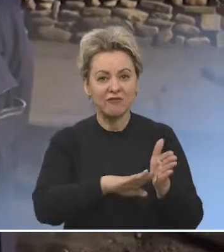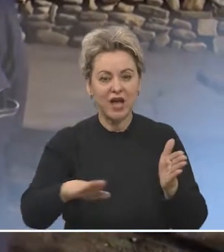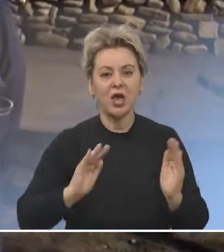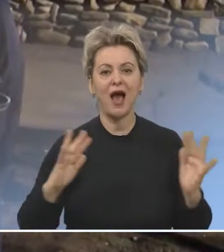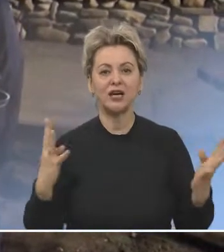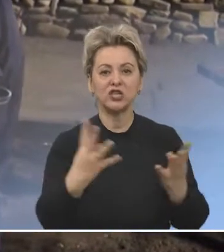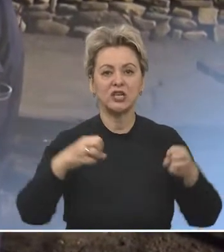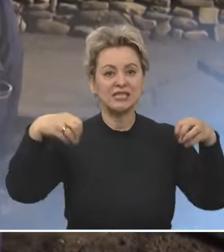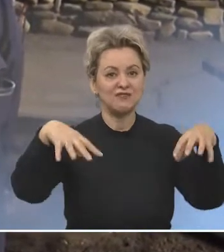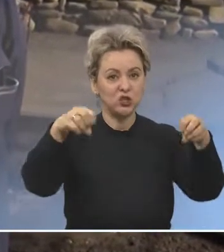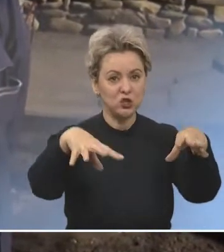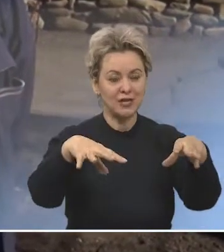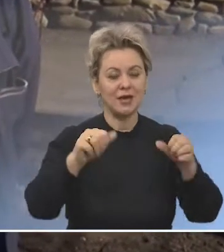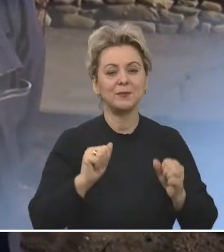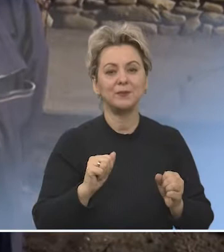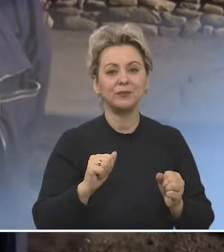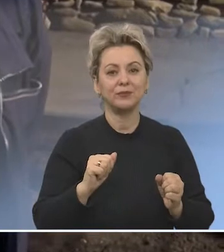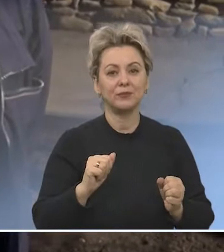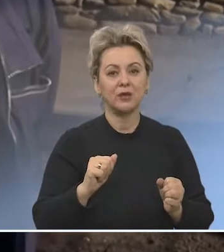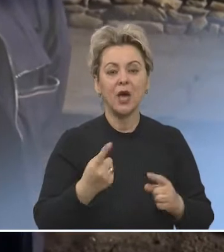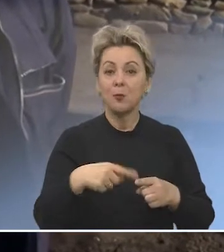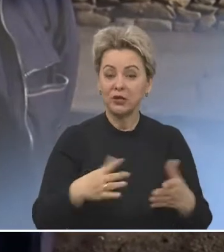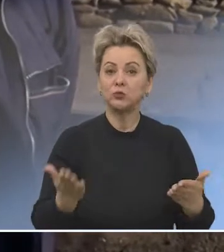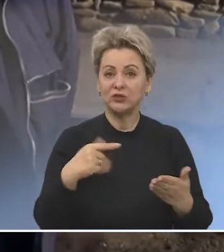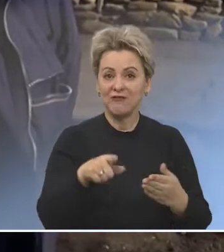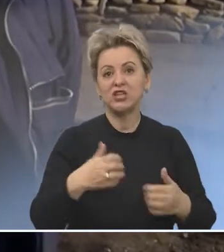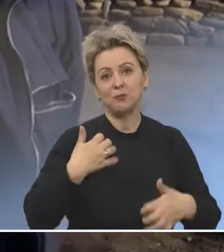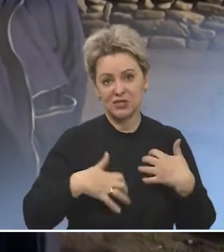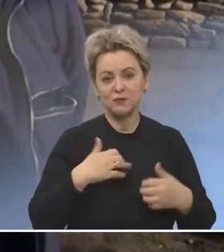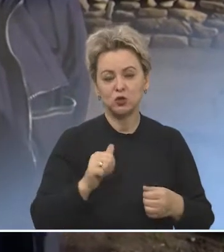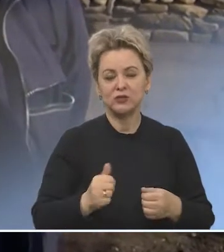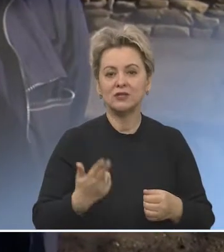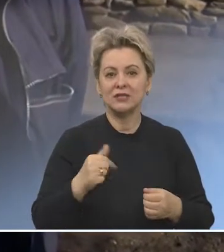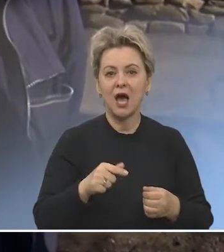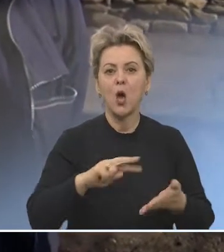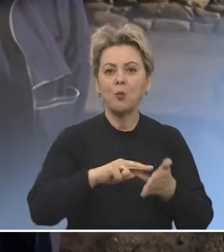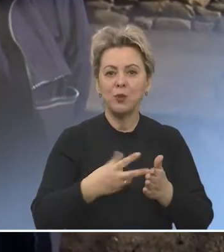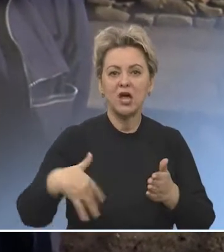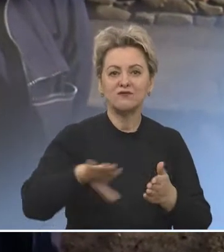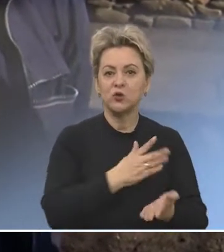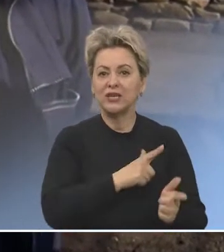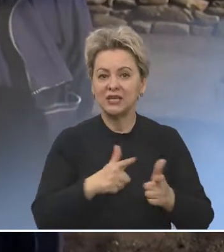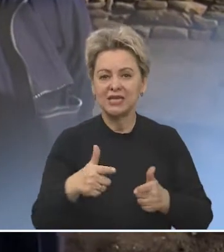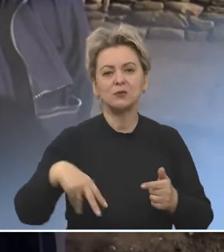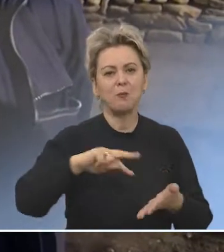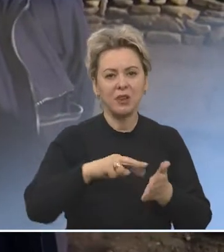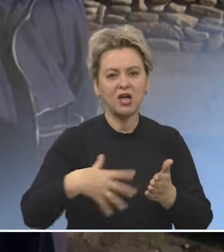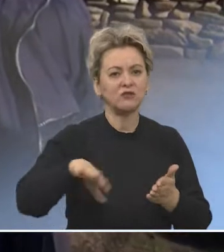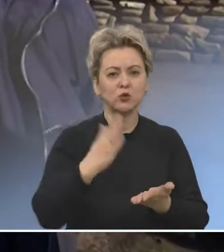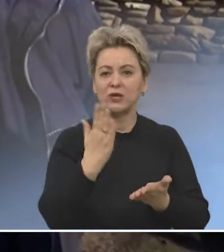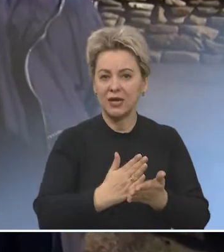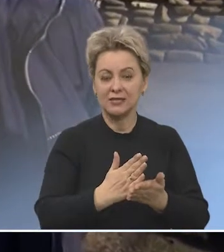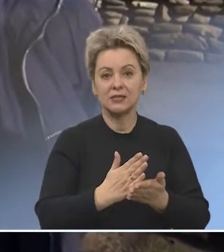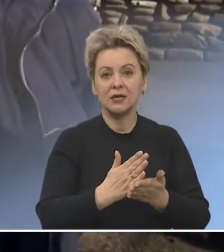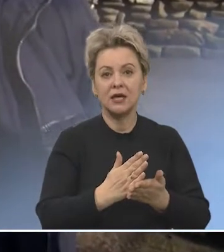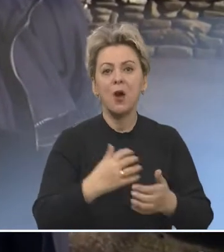основание, ограждение, освещение. Поэтому давайте, поторопитесь. Да. Планы уже это все разработаны, планы есть на